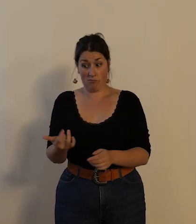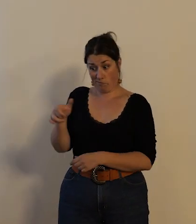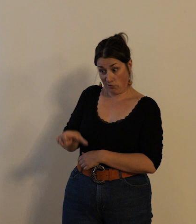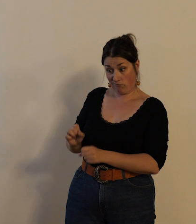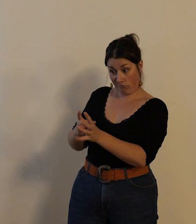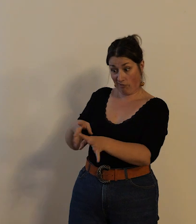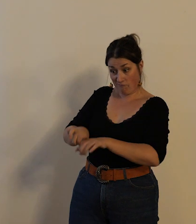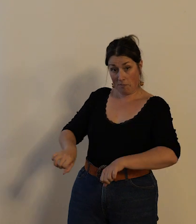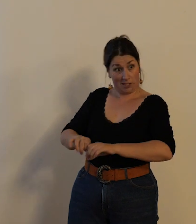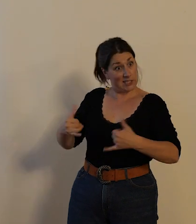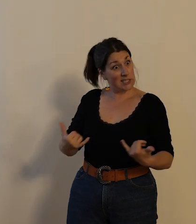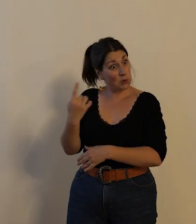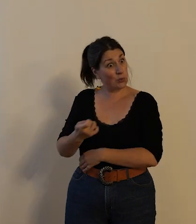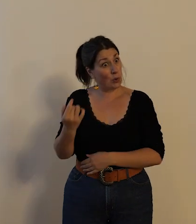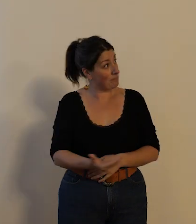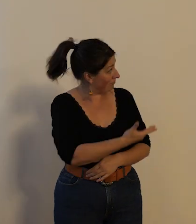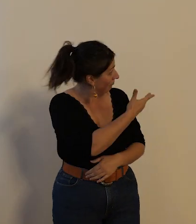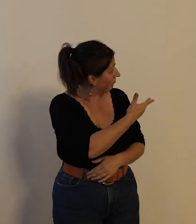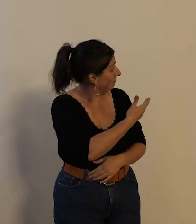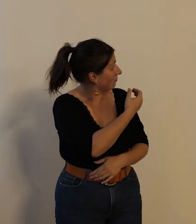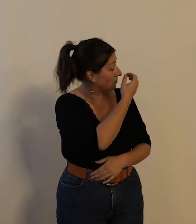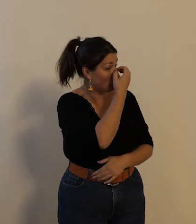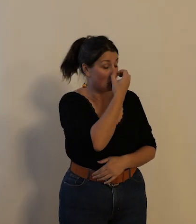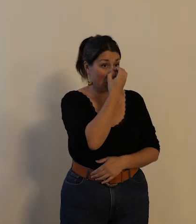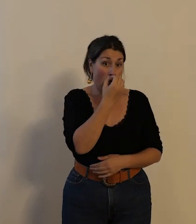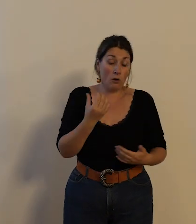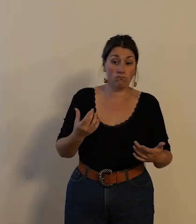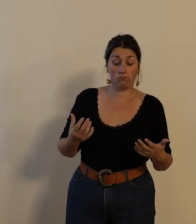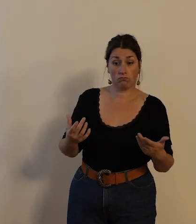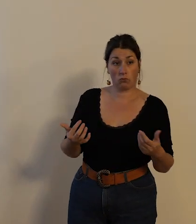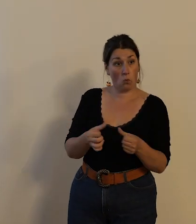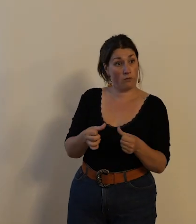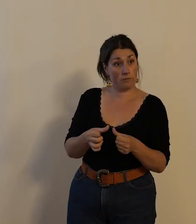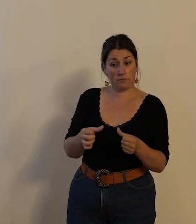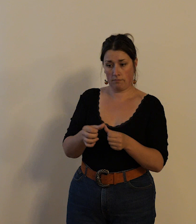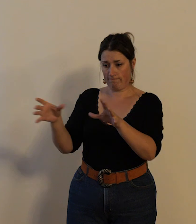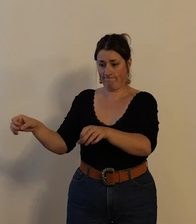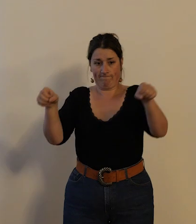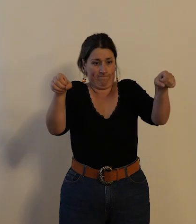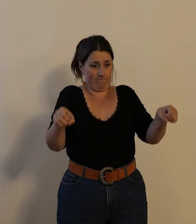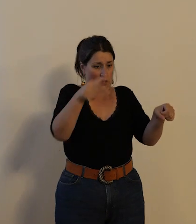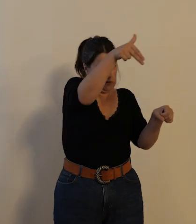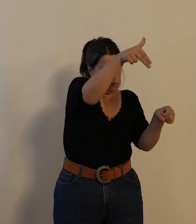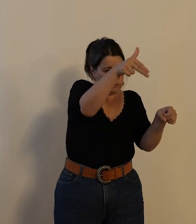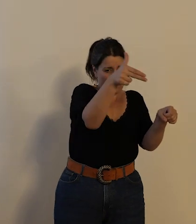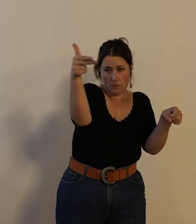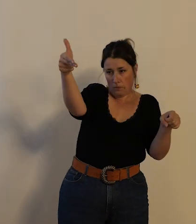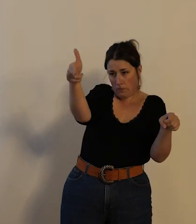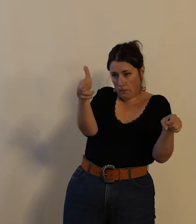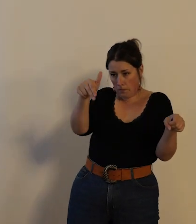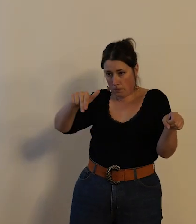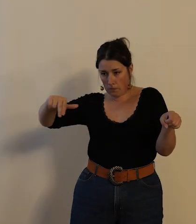à tour vous voyez qu'il il s'agit d'utiliser principalement la soudure et